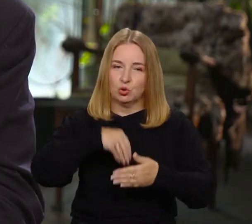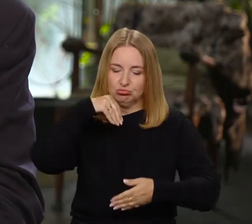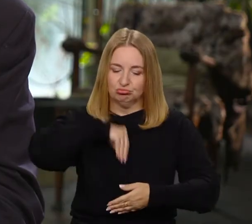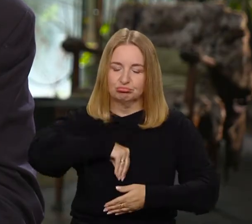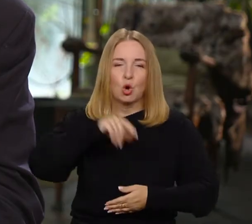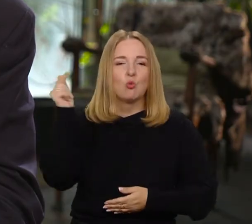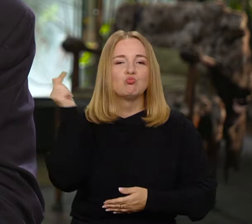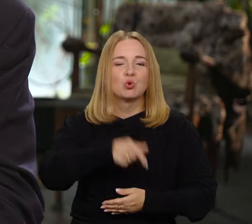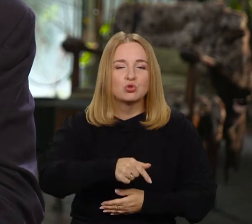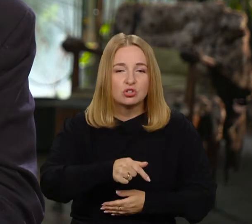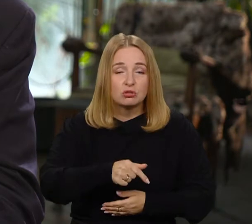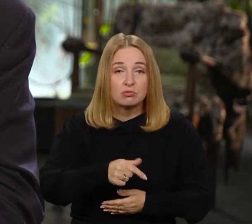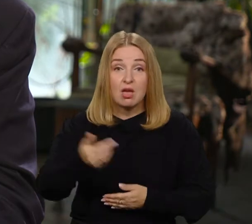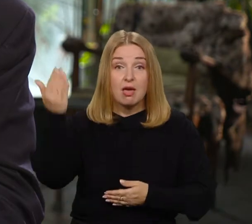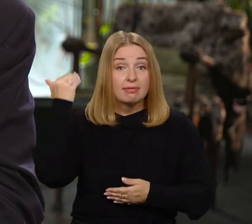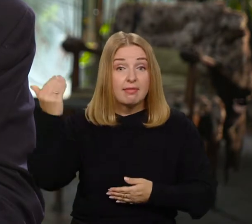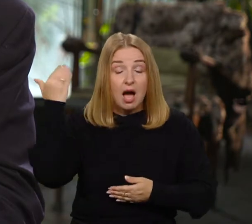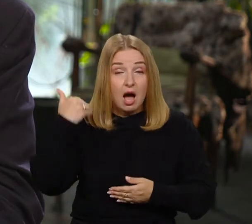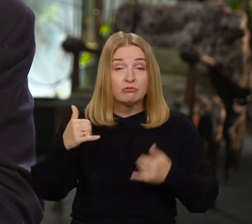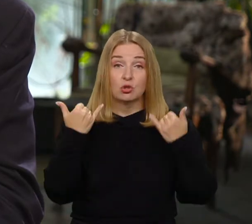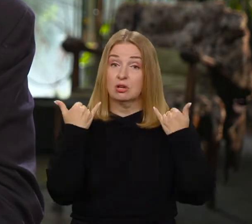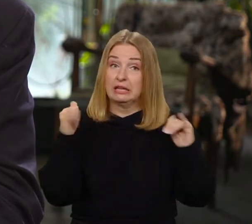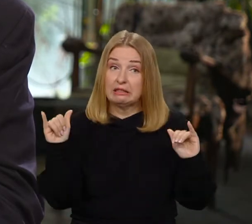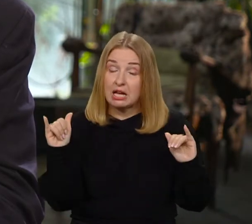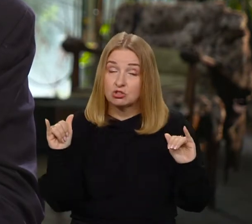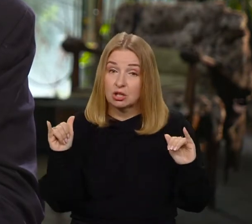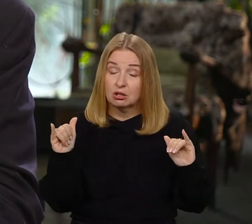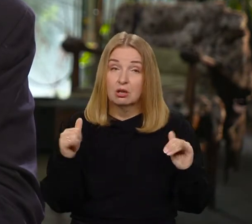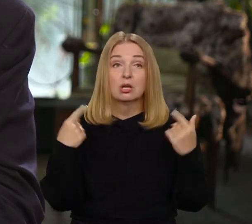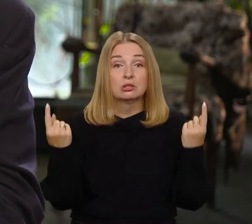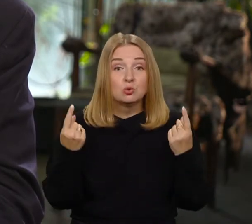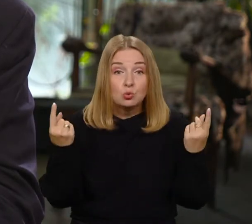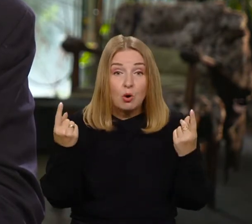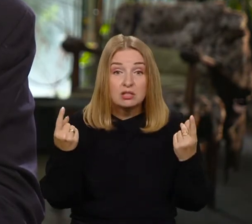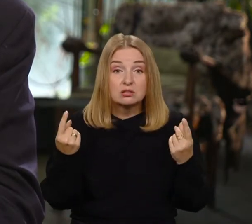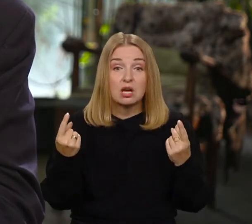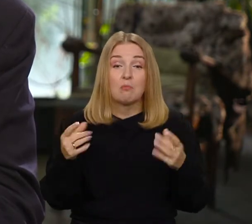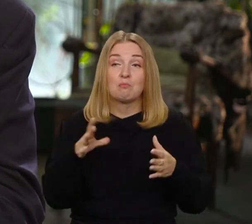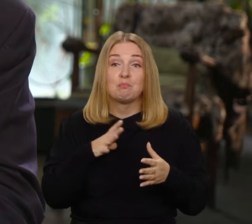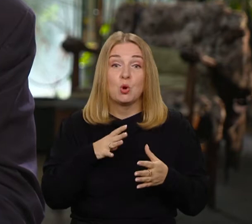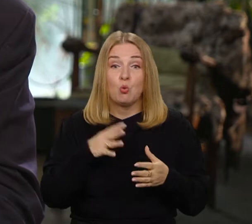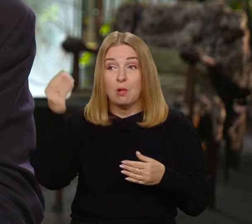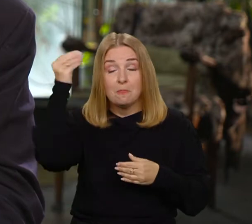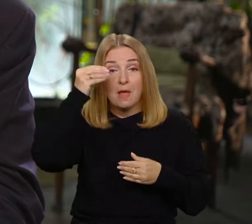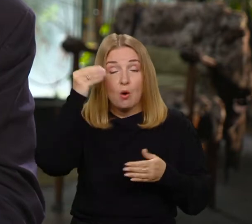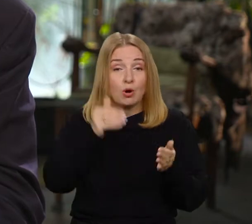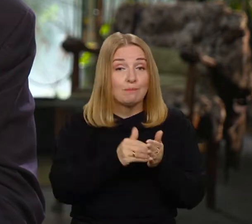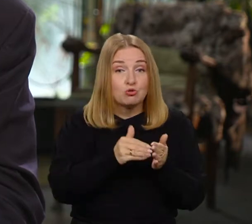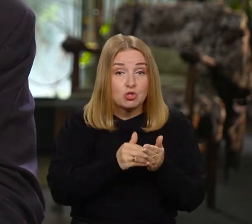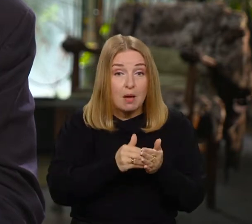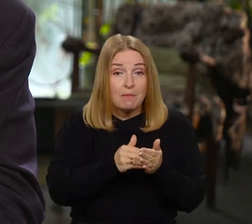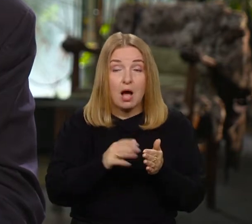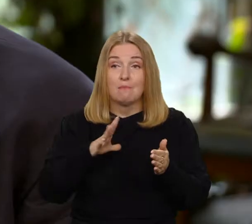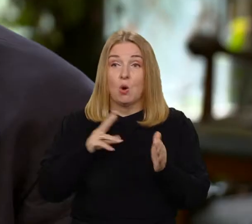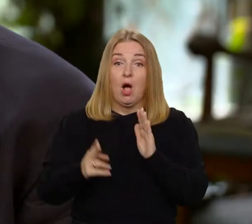oczywiste jak dawniej, kiedy kaganek o światy był czymś zupełnie zrozumiałym samoprzez się, że tak się awansuje